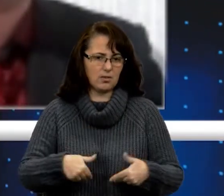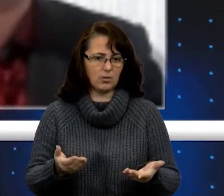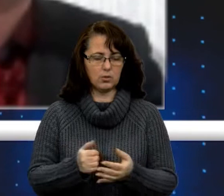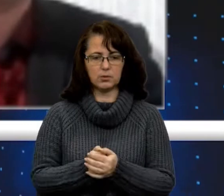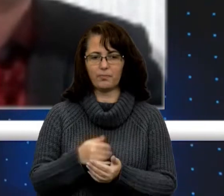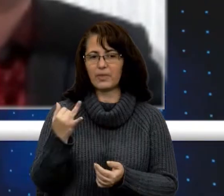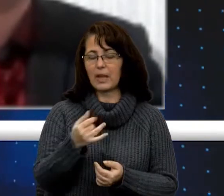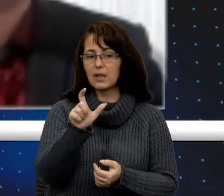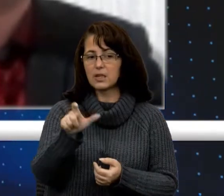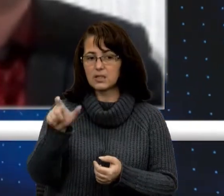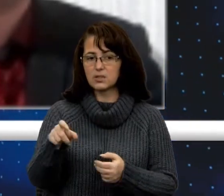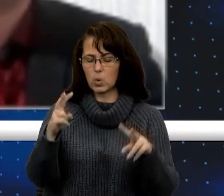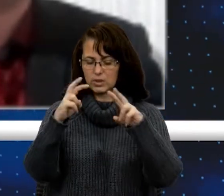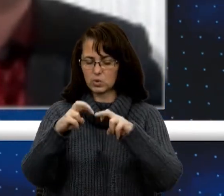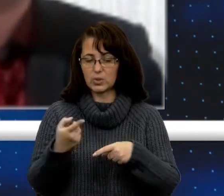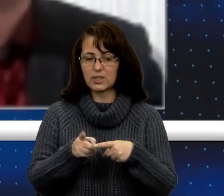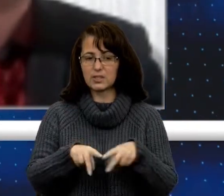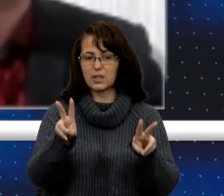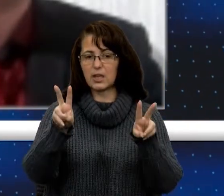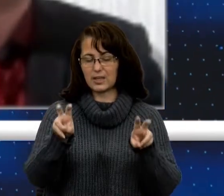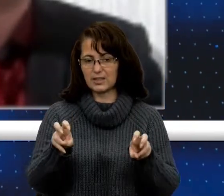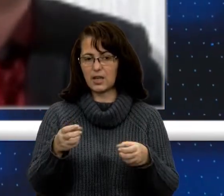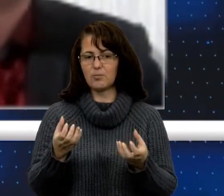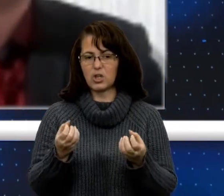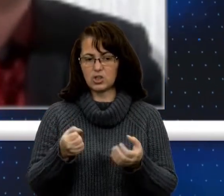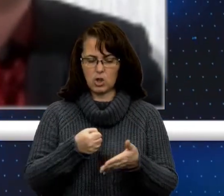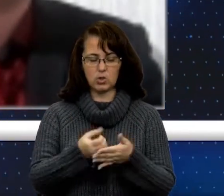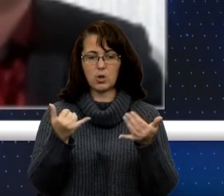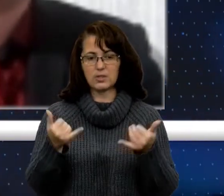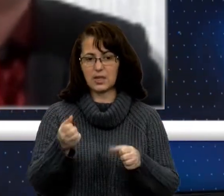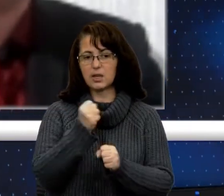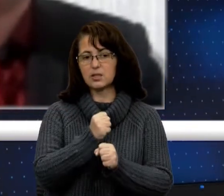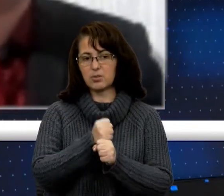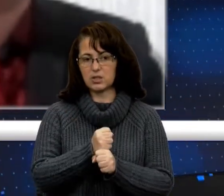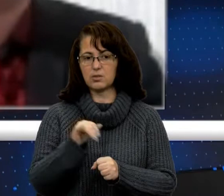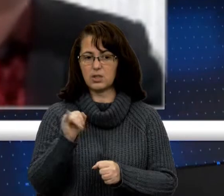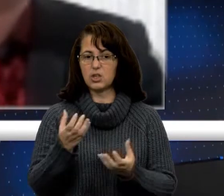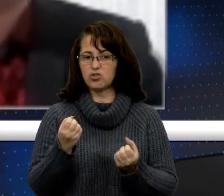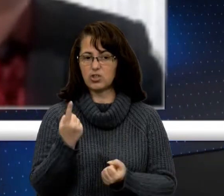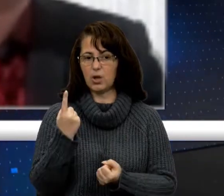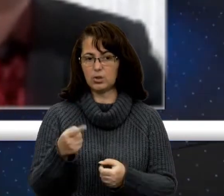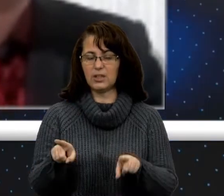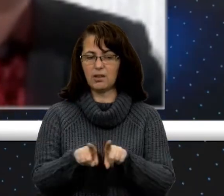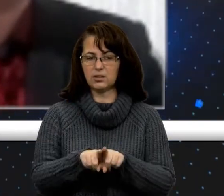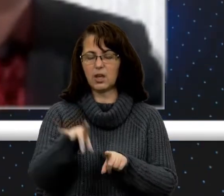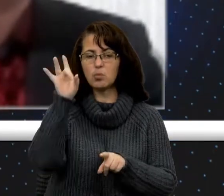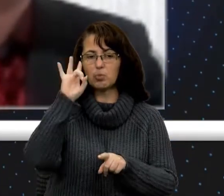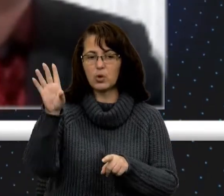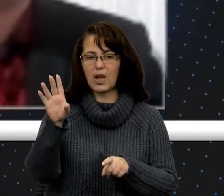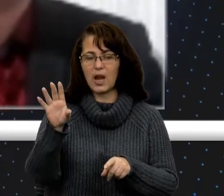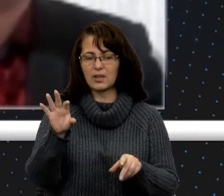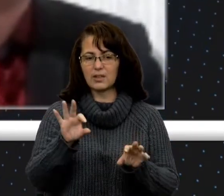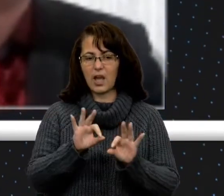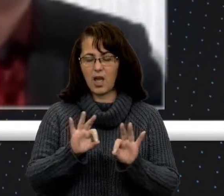дослідженням цієї теми іще досі працюють, і ще одне таке популярне твердження, що